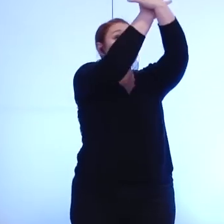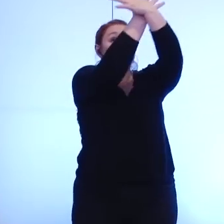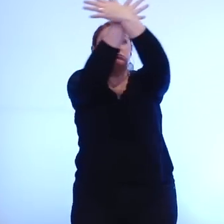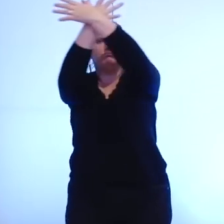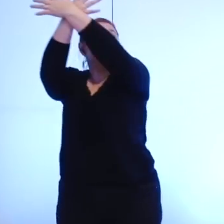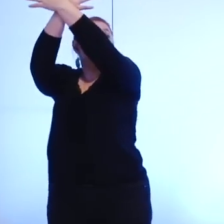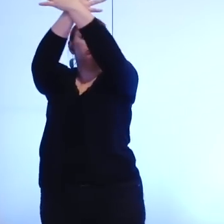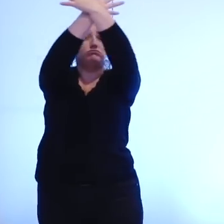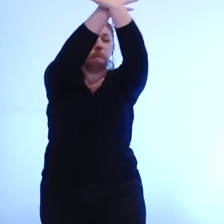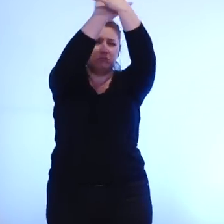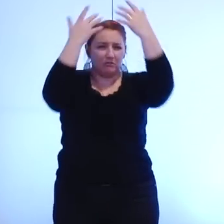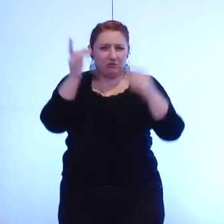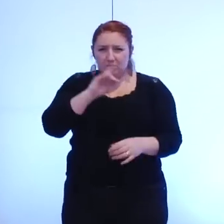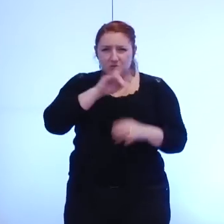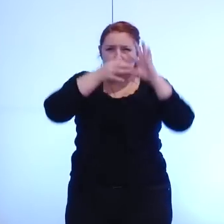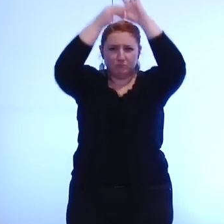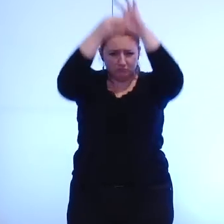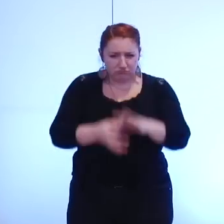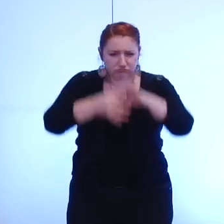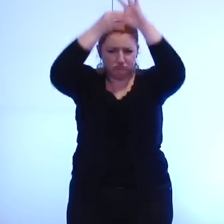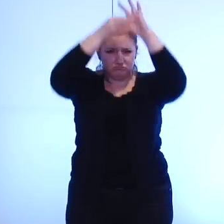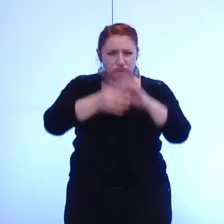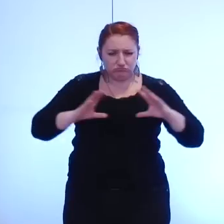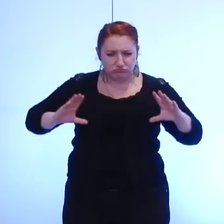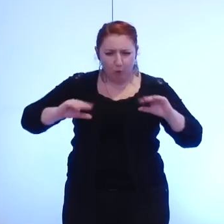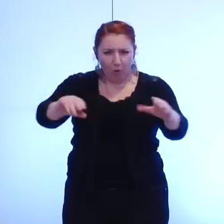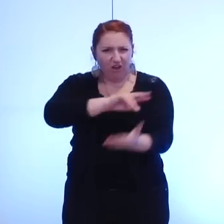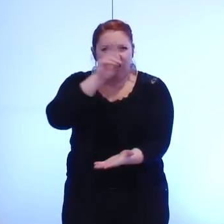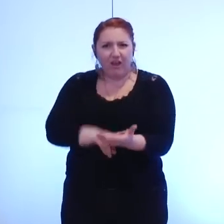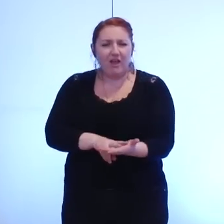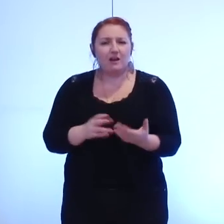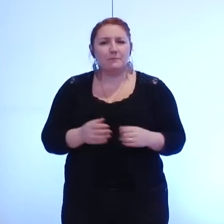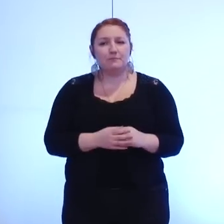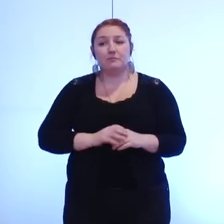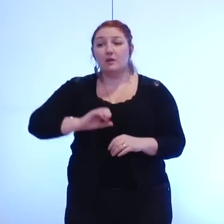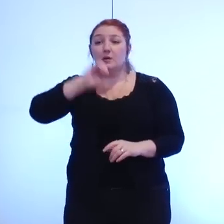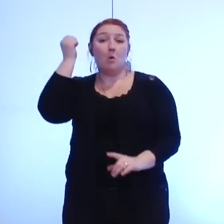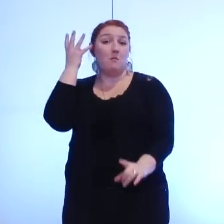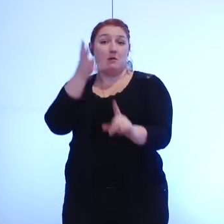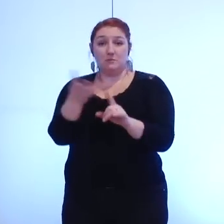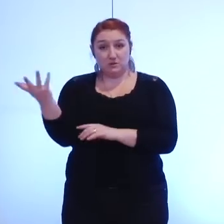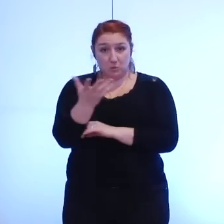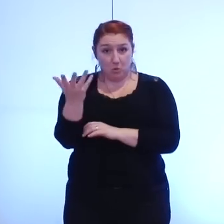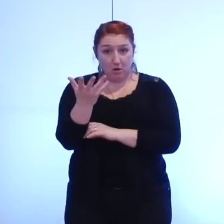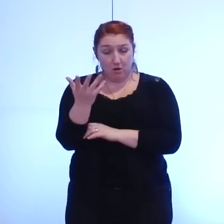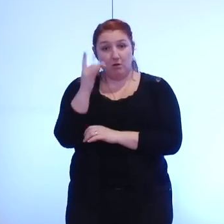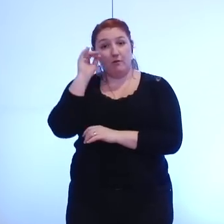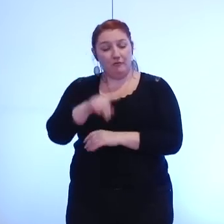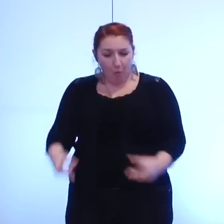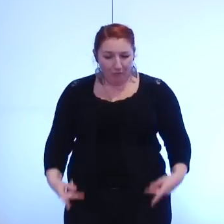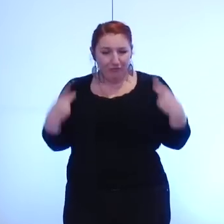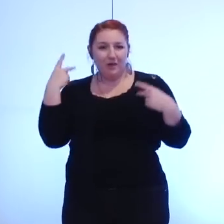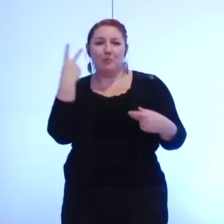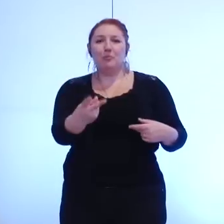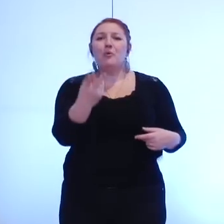vie quotidienne de nos concitoyens c'est d'ailleurs d'abord notre première mission c'est de répondre à cela et